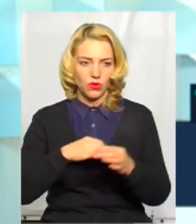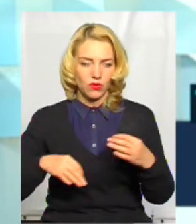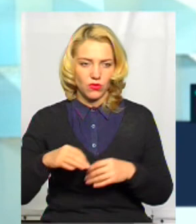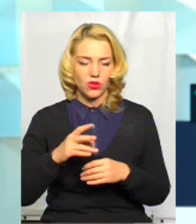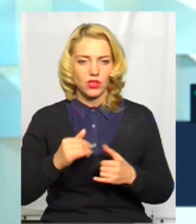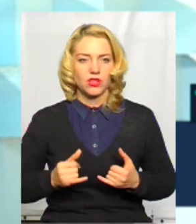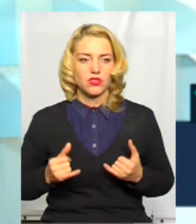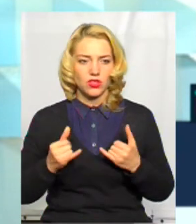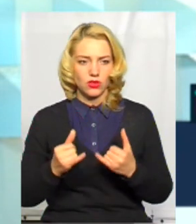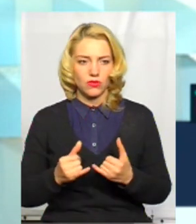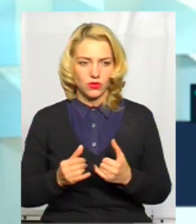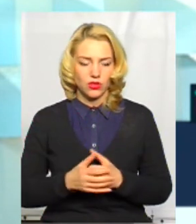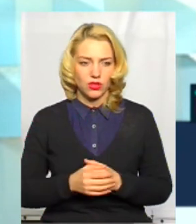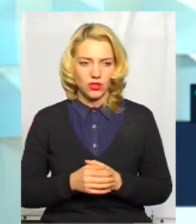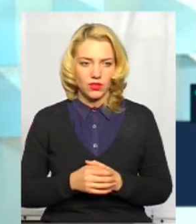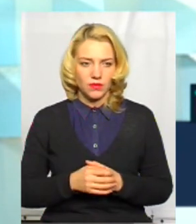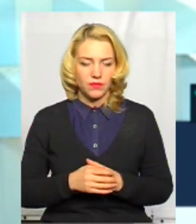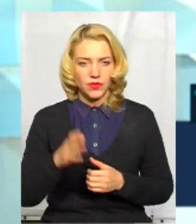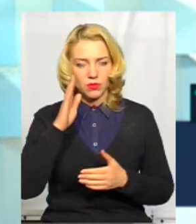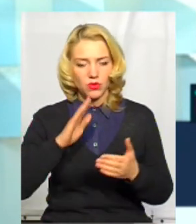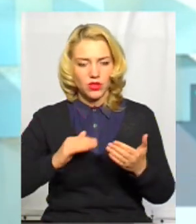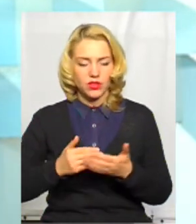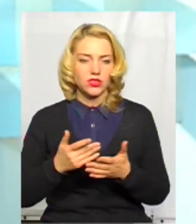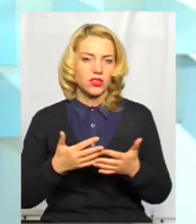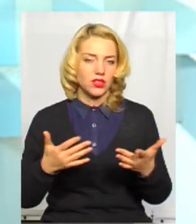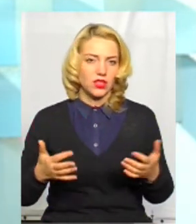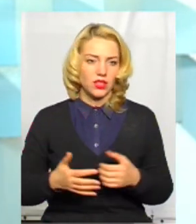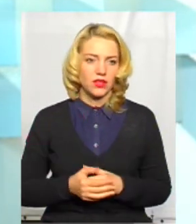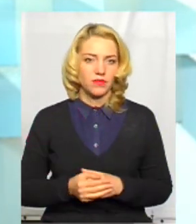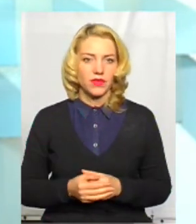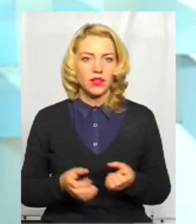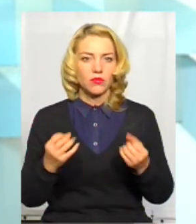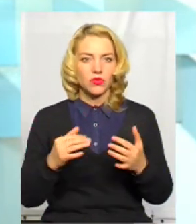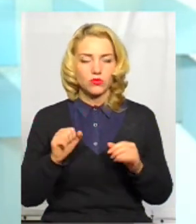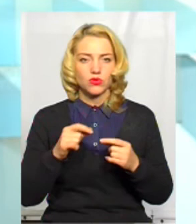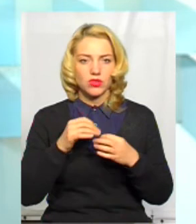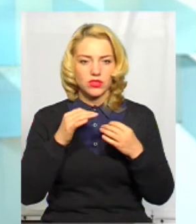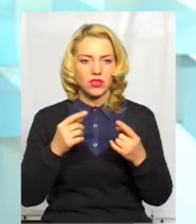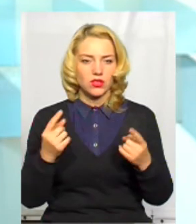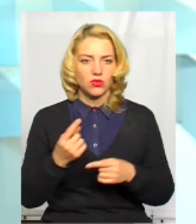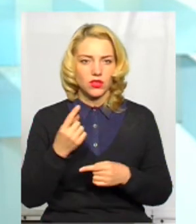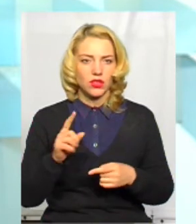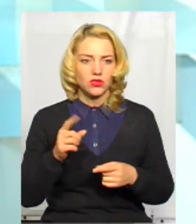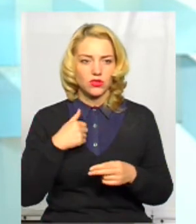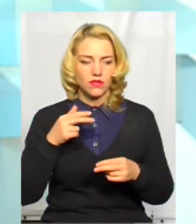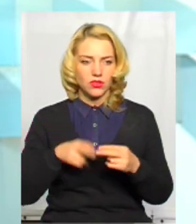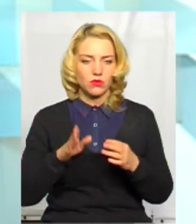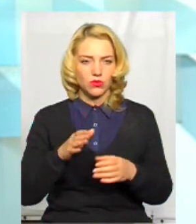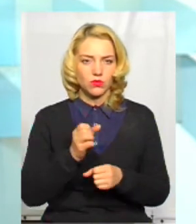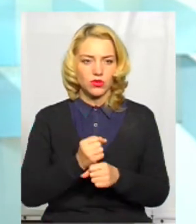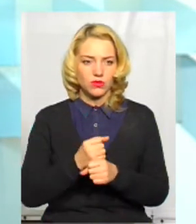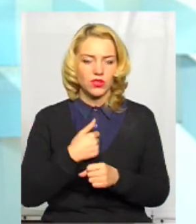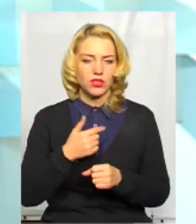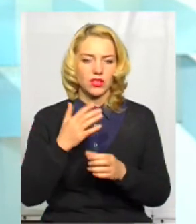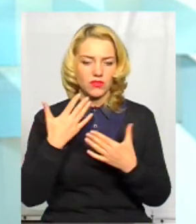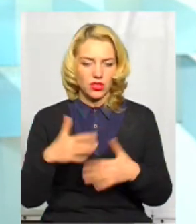шановною кандидатом політичних наук і так далі. Просто можу сказати одне, що завершувати я буду, працювати я буду, я